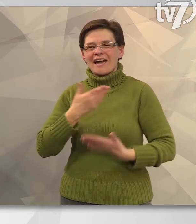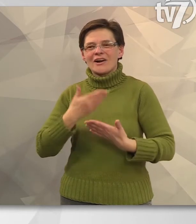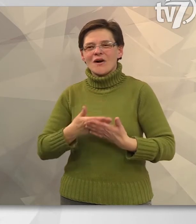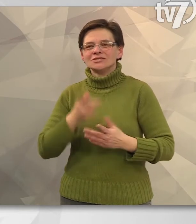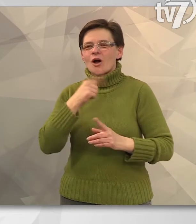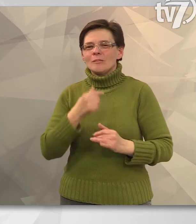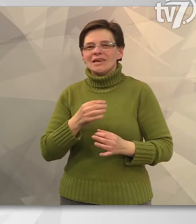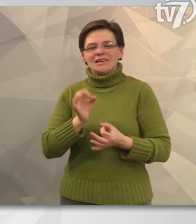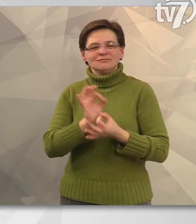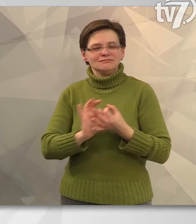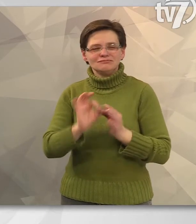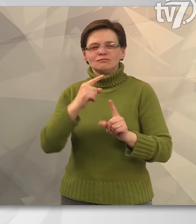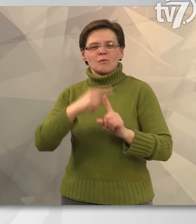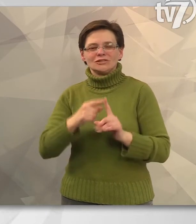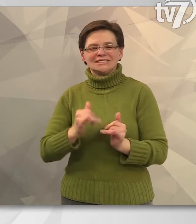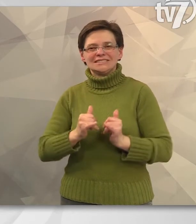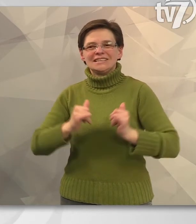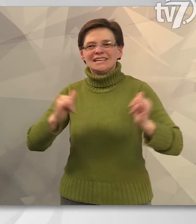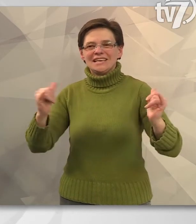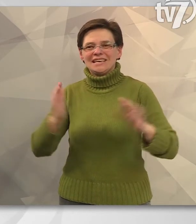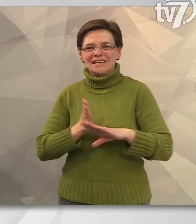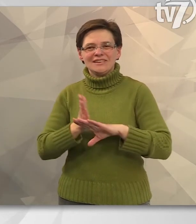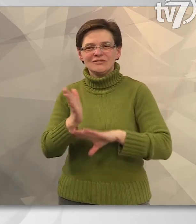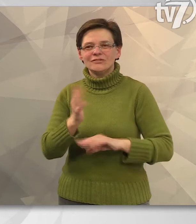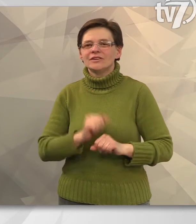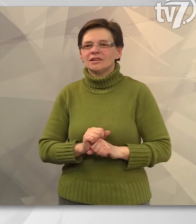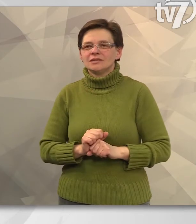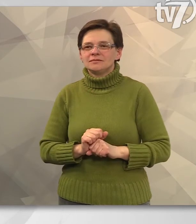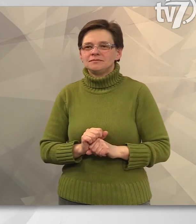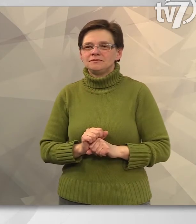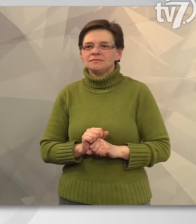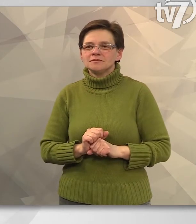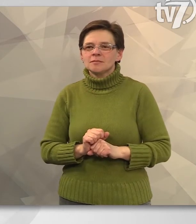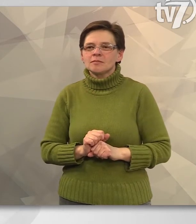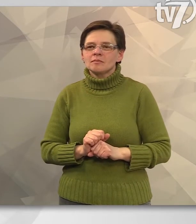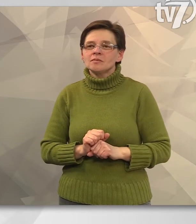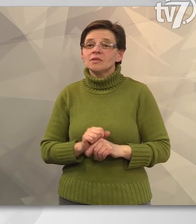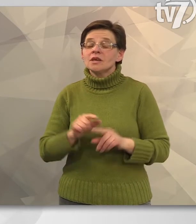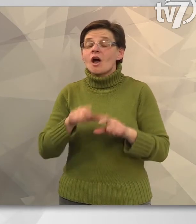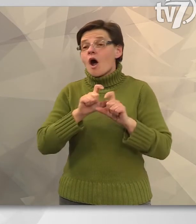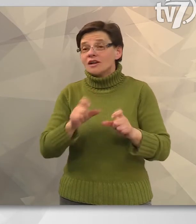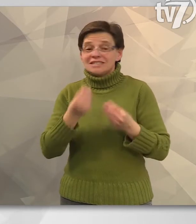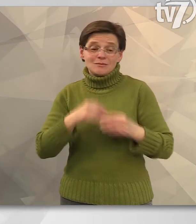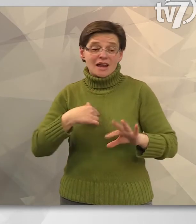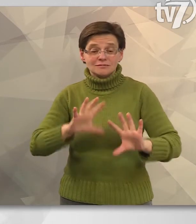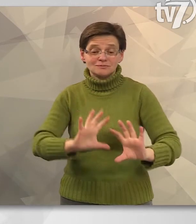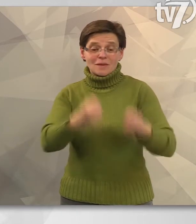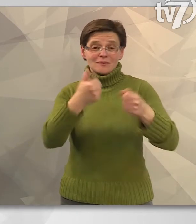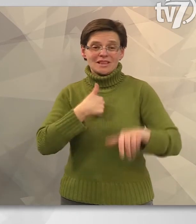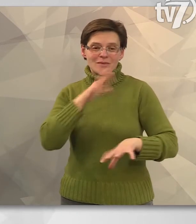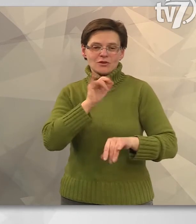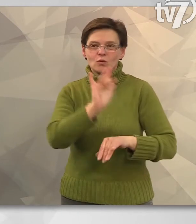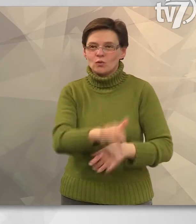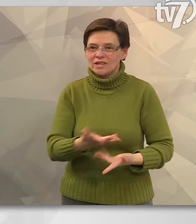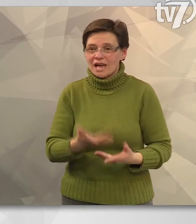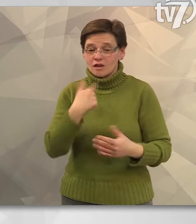az, ami abszolút pozitív irányban fejlődik azáltal, ha megment